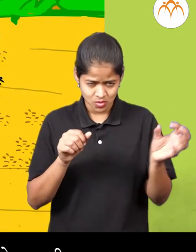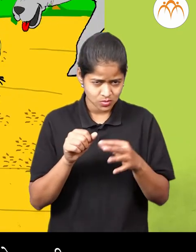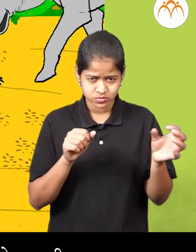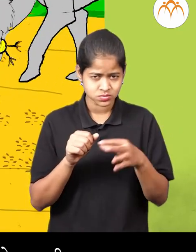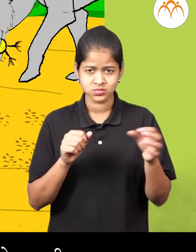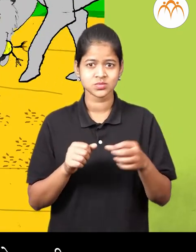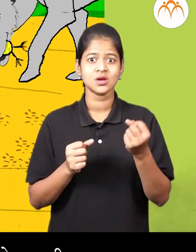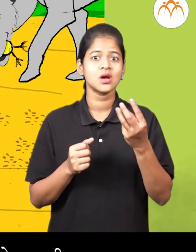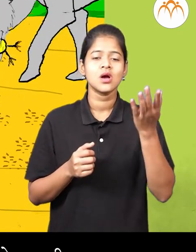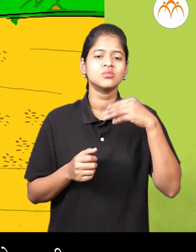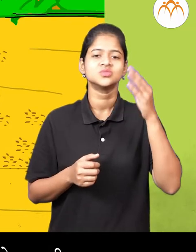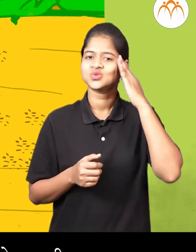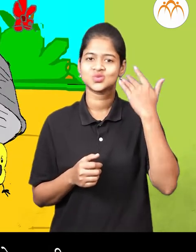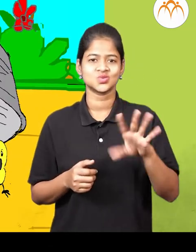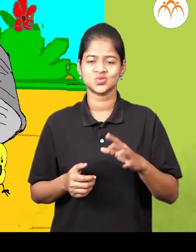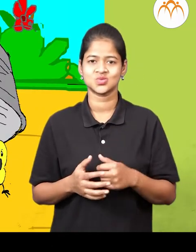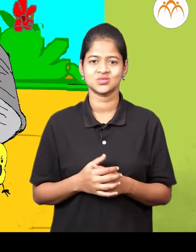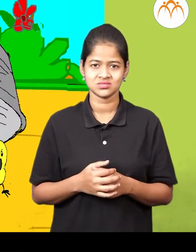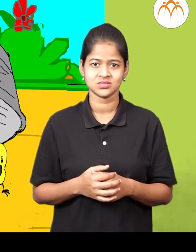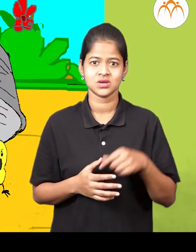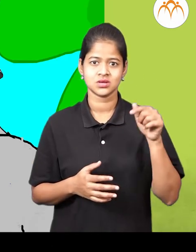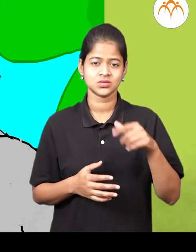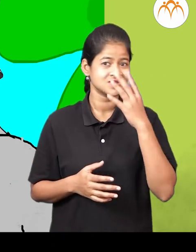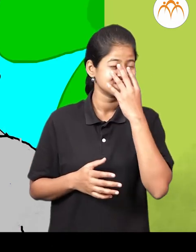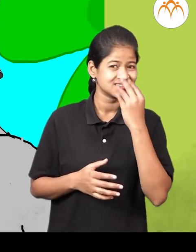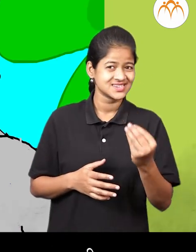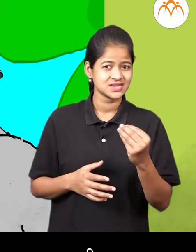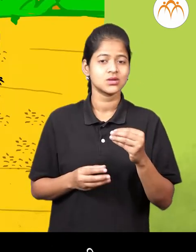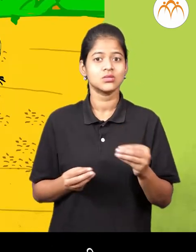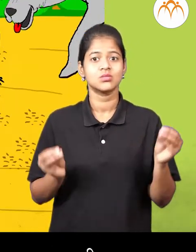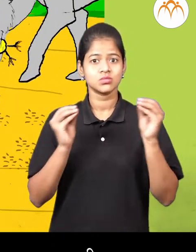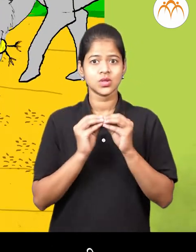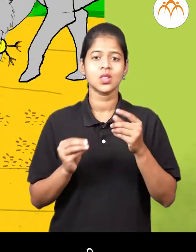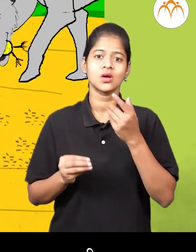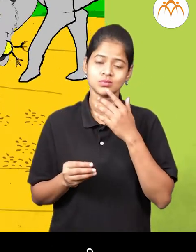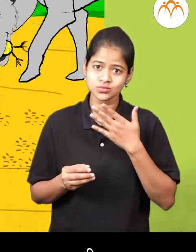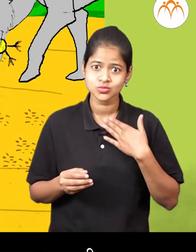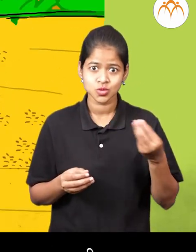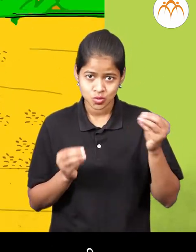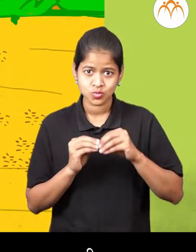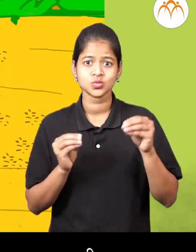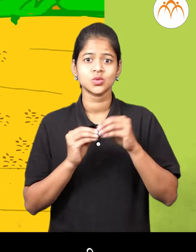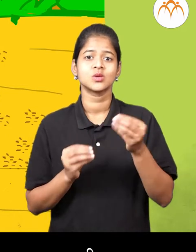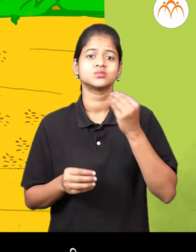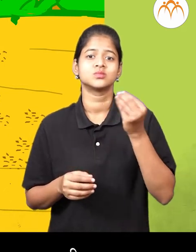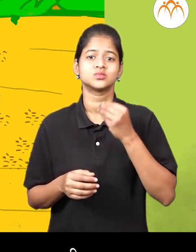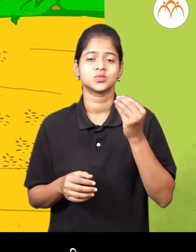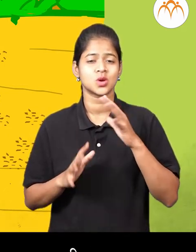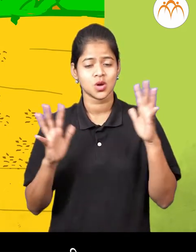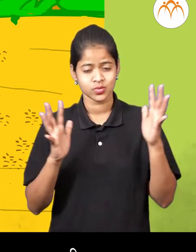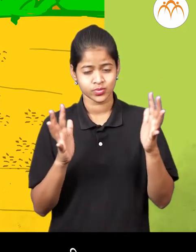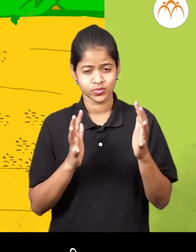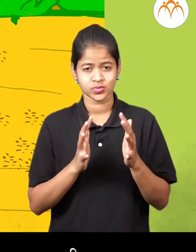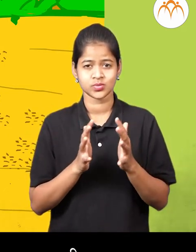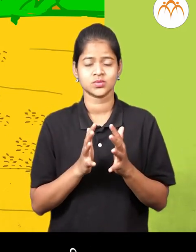पिल्लू कमी जलेला कल्लस नही अणि आता त्या दुष्ट लाण्ग्याला त्या कोव्या पिल्लांना खायची चटकस लागली आणि पिल्ला